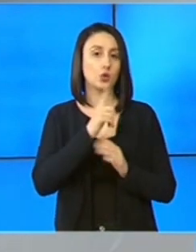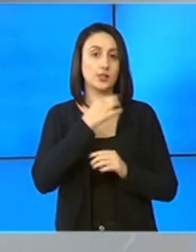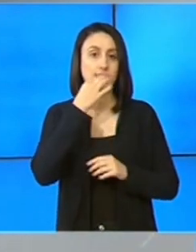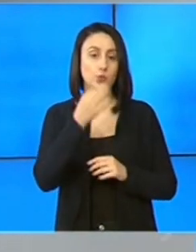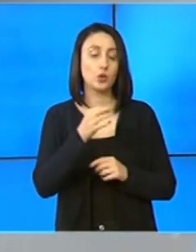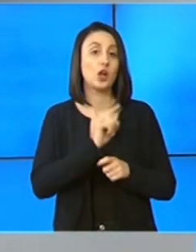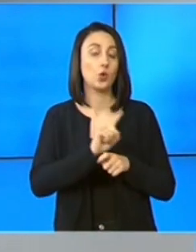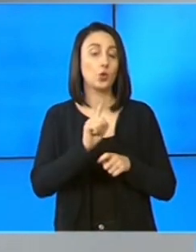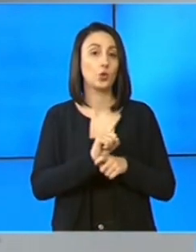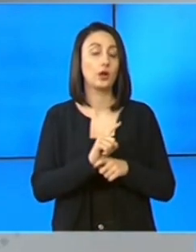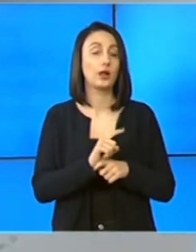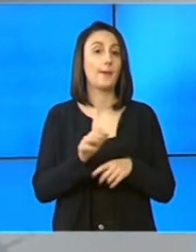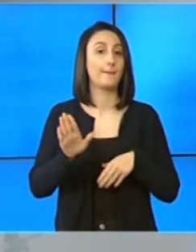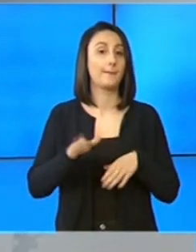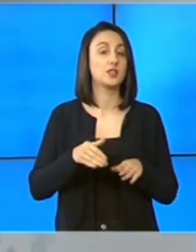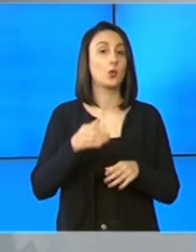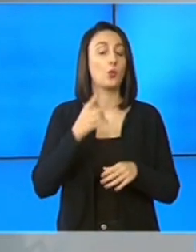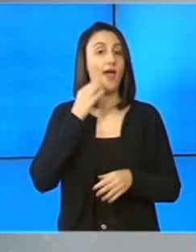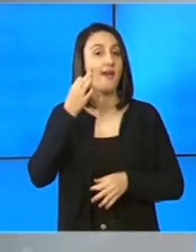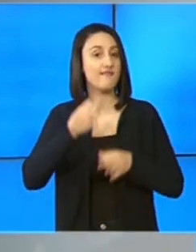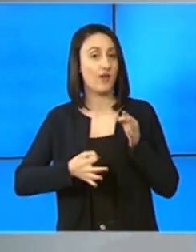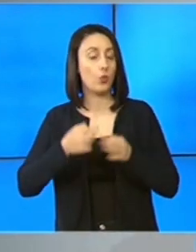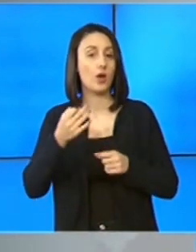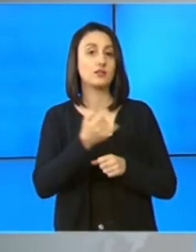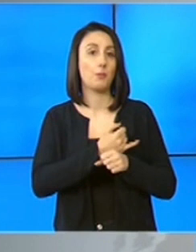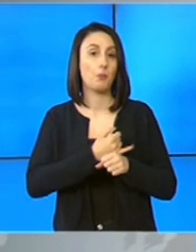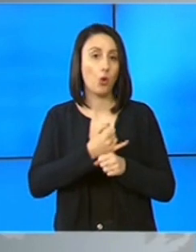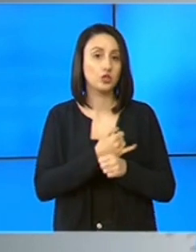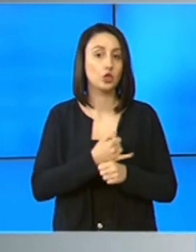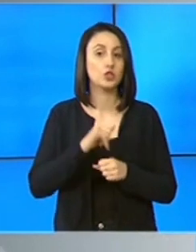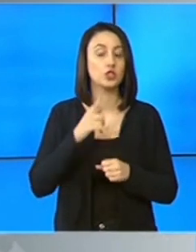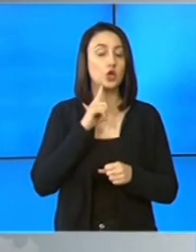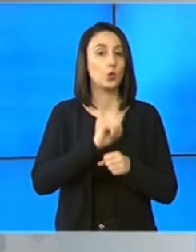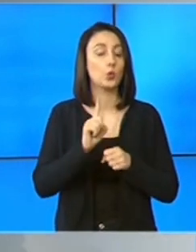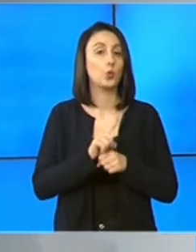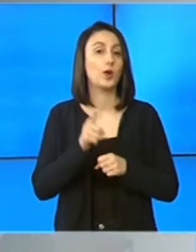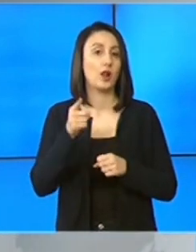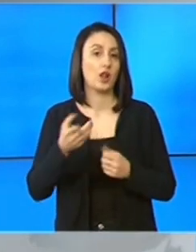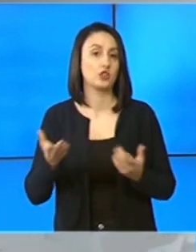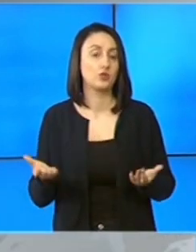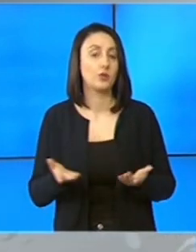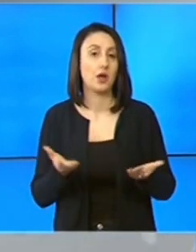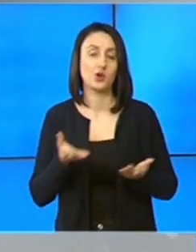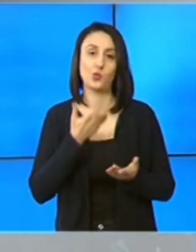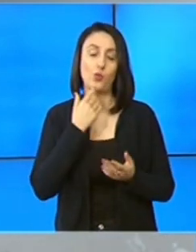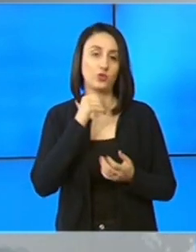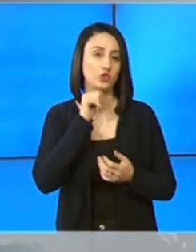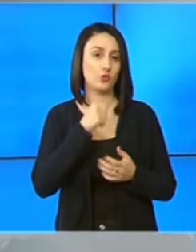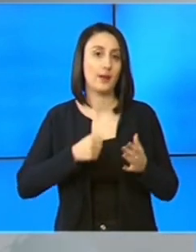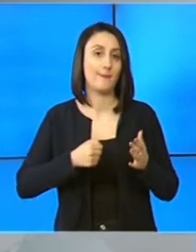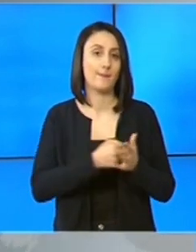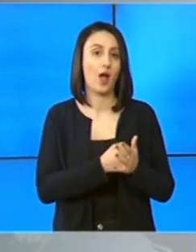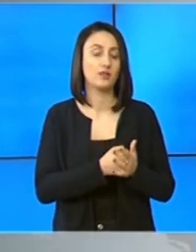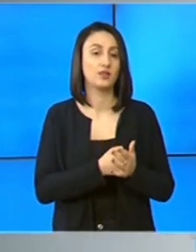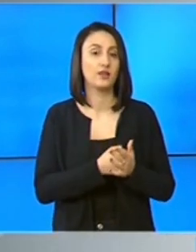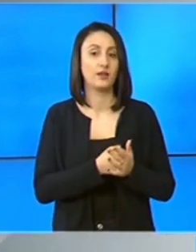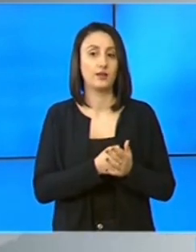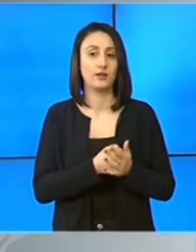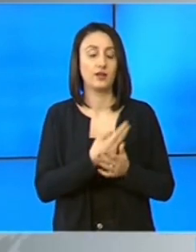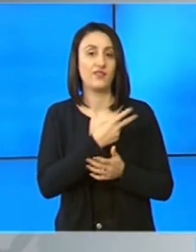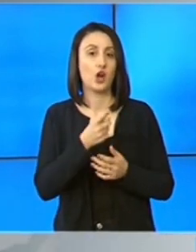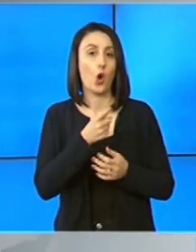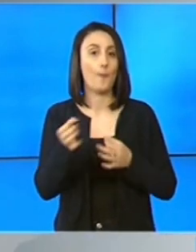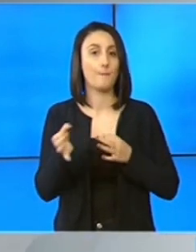ne spună lucruri de genul, ministerul evaluează, monitorizează și lucruri de genul ăsta care n-au niciun fel de impact fără